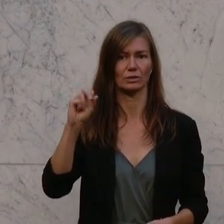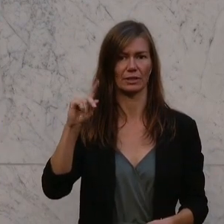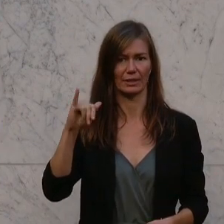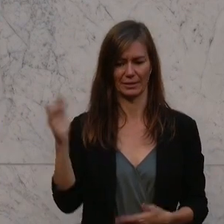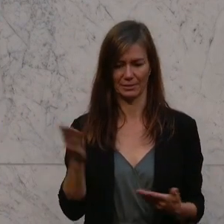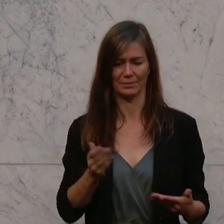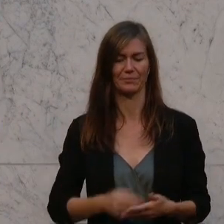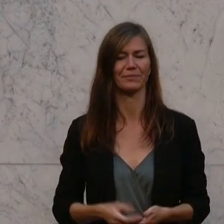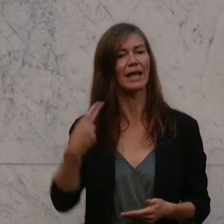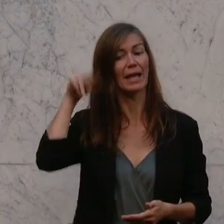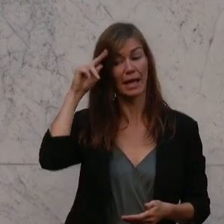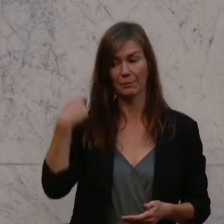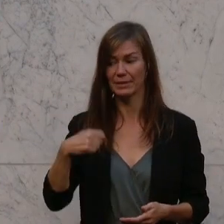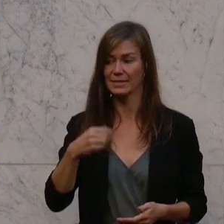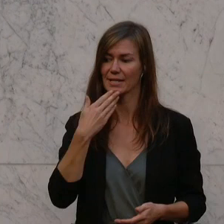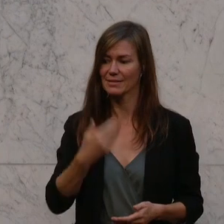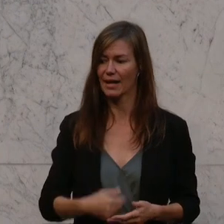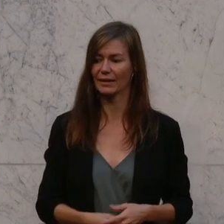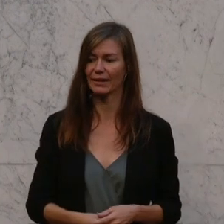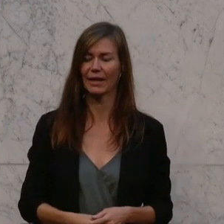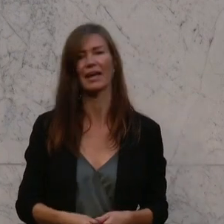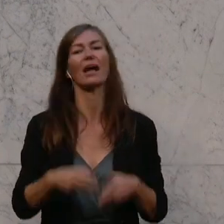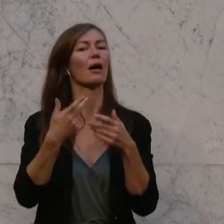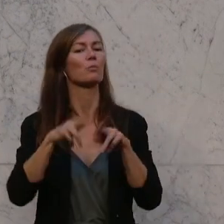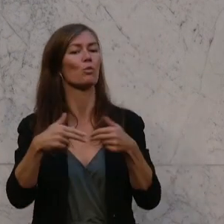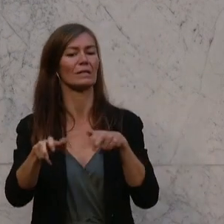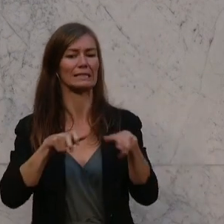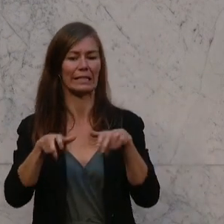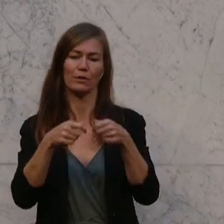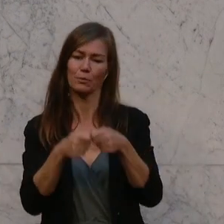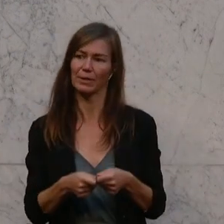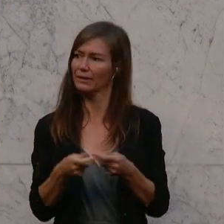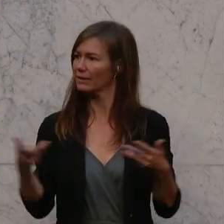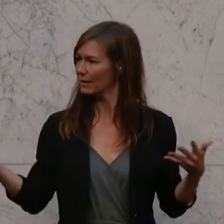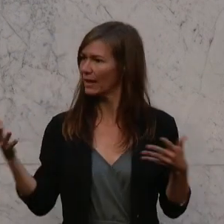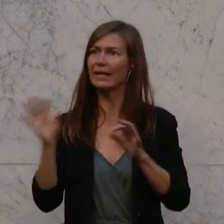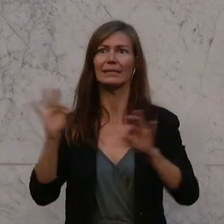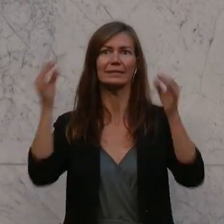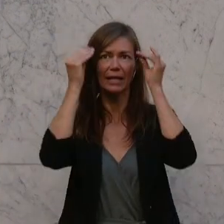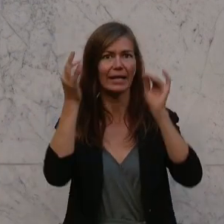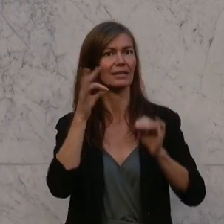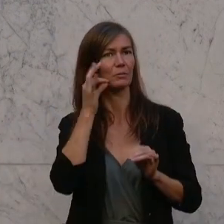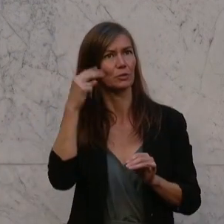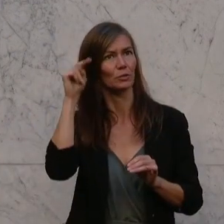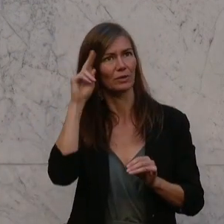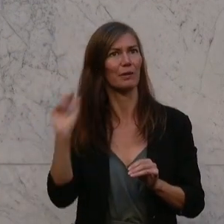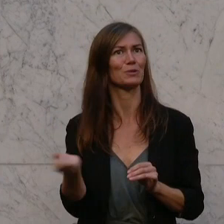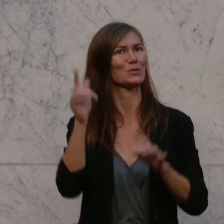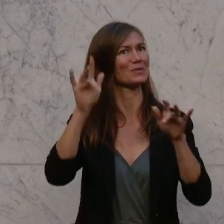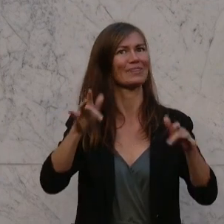Danke, Herr Präsident. Sehr geehrte Mitglieder der Bundesregierung, liebe Kolleginnen und Kollegen, liebe Zuseherinnen und Zuseher, insbesondere hier auf der Galerie.